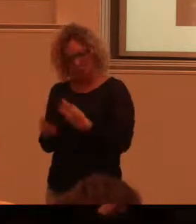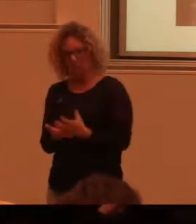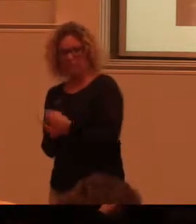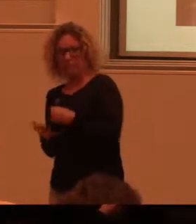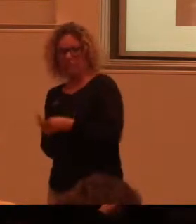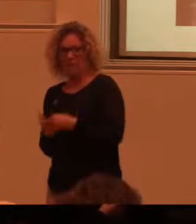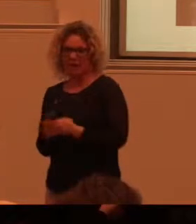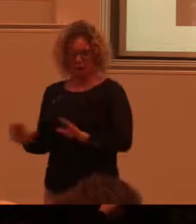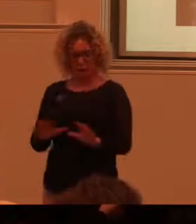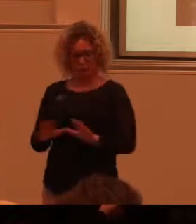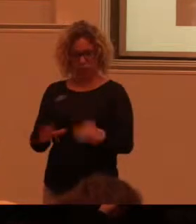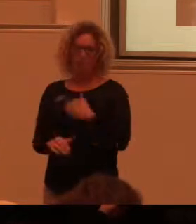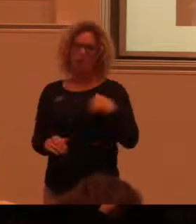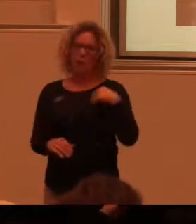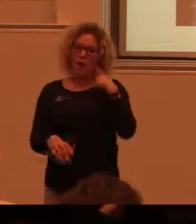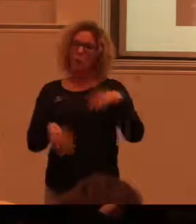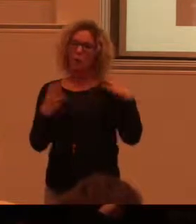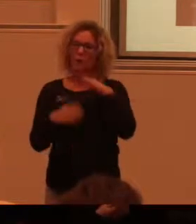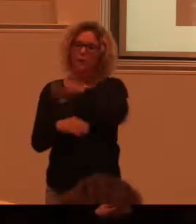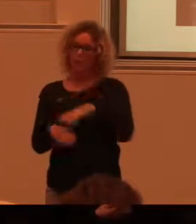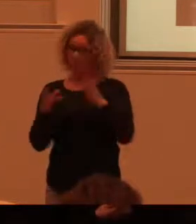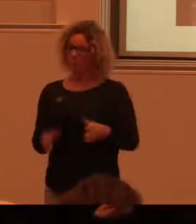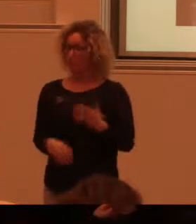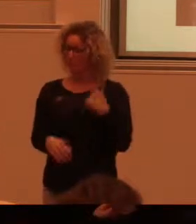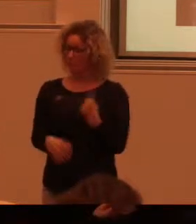underhåll av de kulturhistoriska byggnaderna.